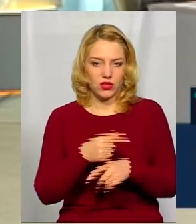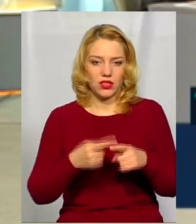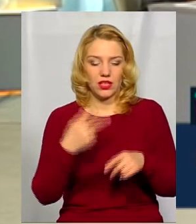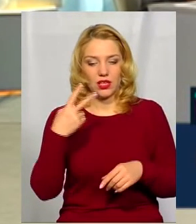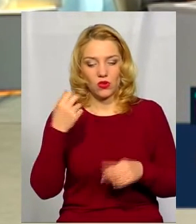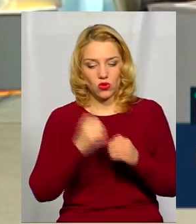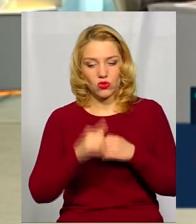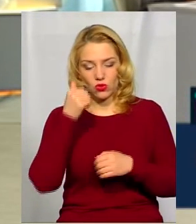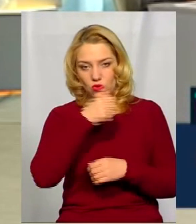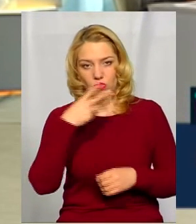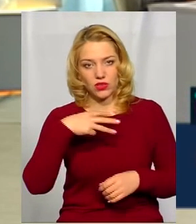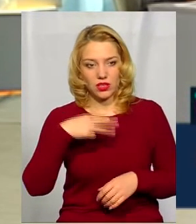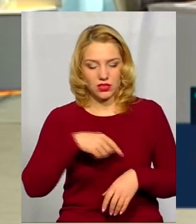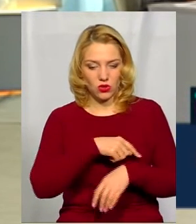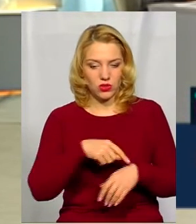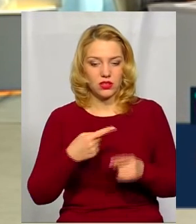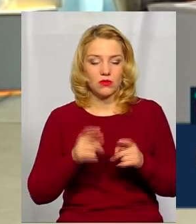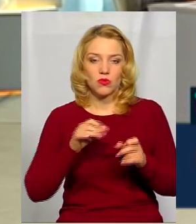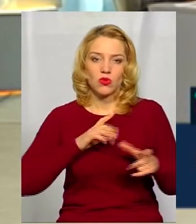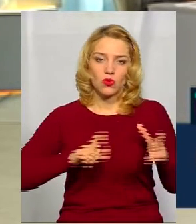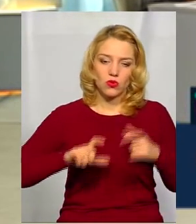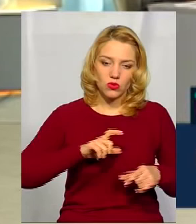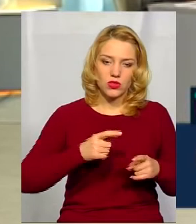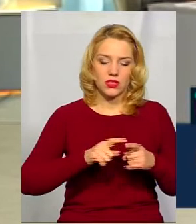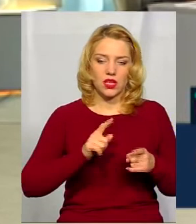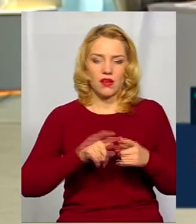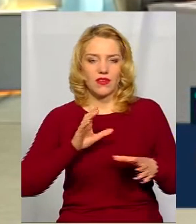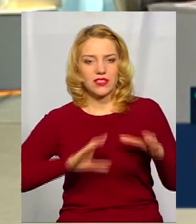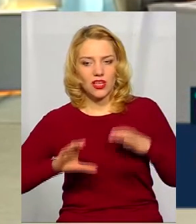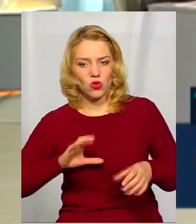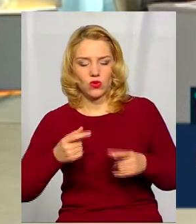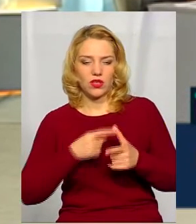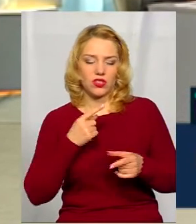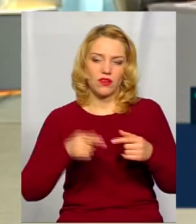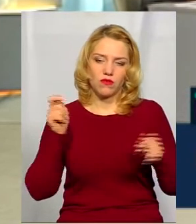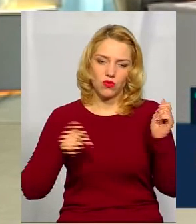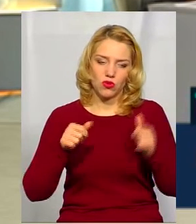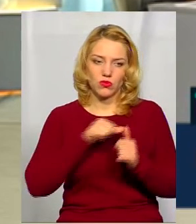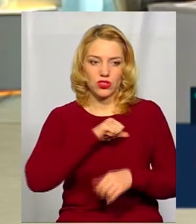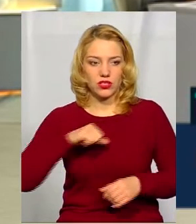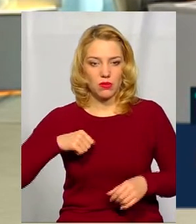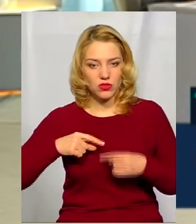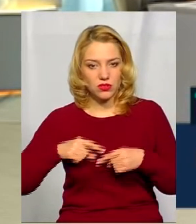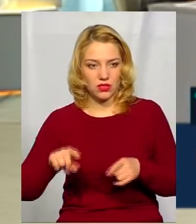в інститутах, університетах? Чи це можуть бути ось такі форуми? Чи це може бути самостійне навчання?